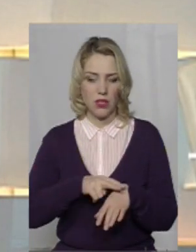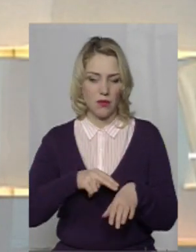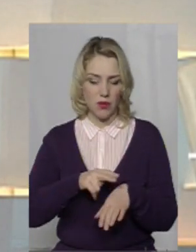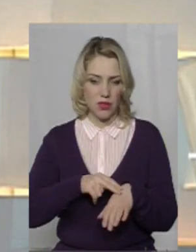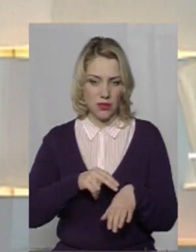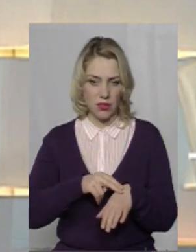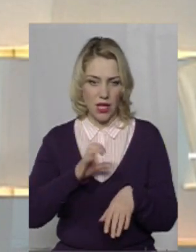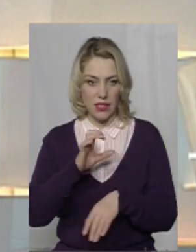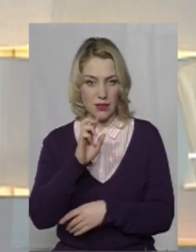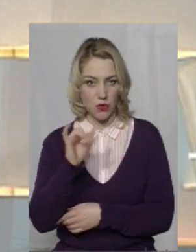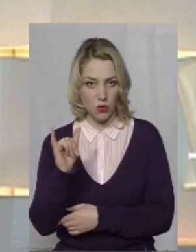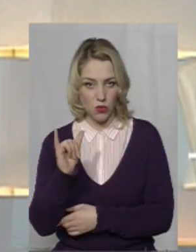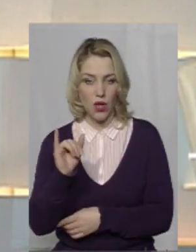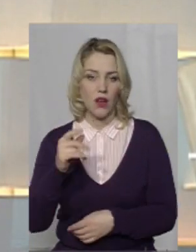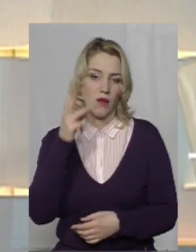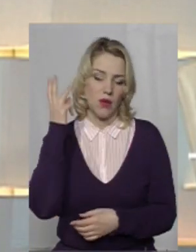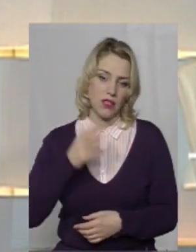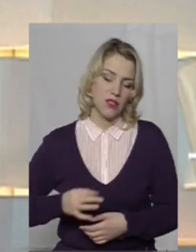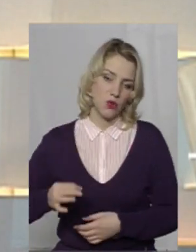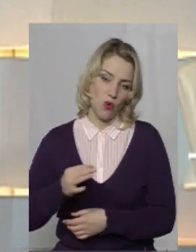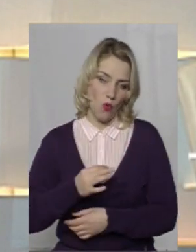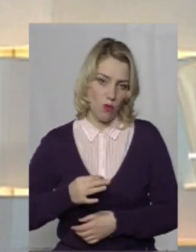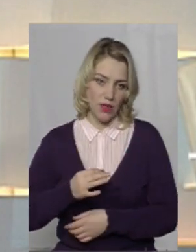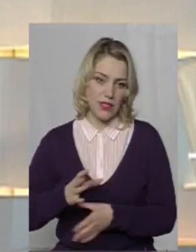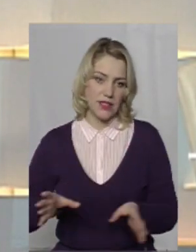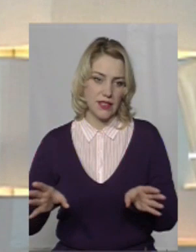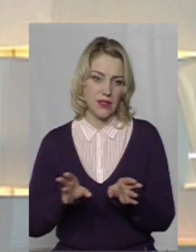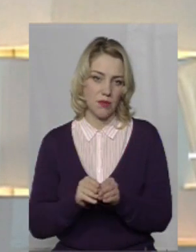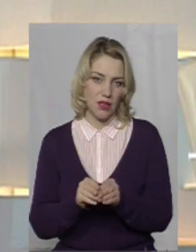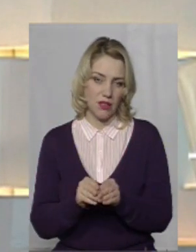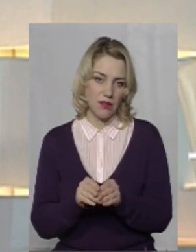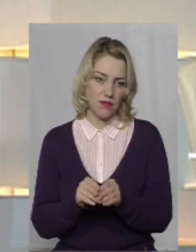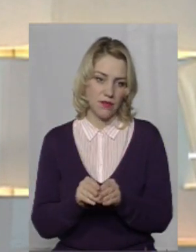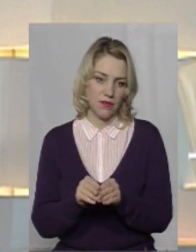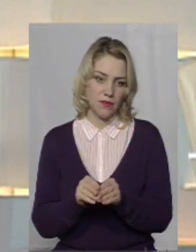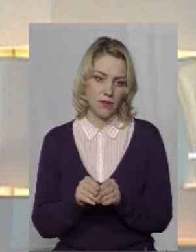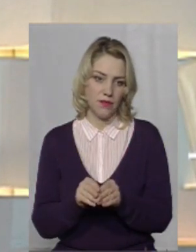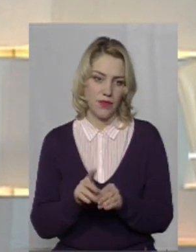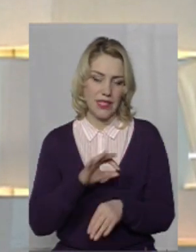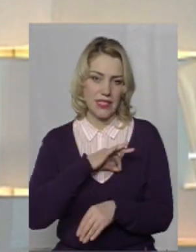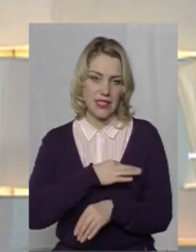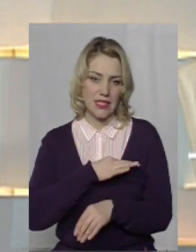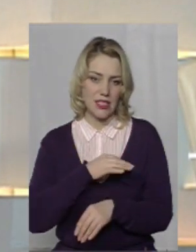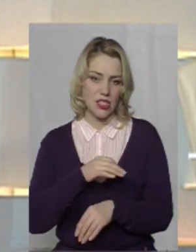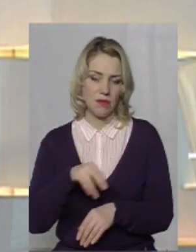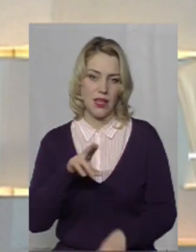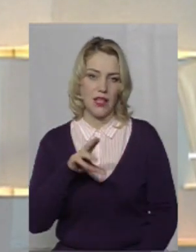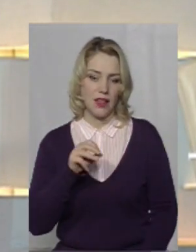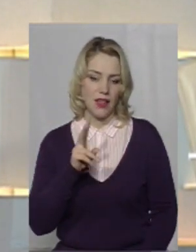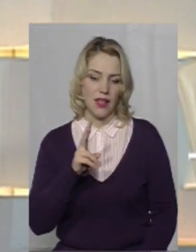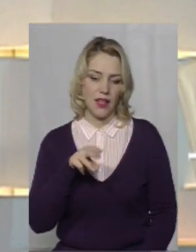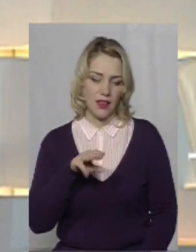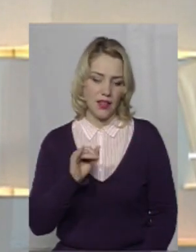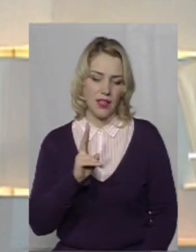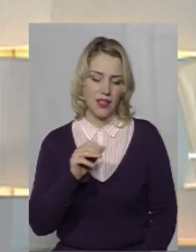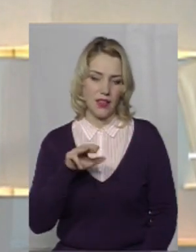Служби безпеки в Хмельницькій області спільно з слідчими, спільно з детективами, під